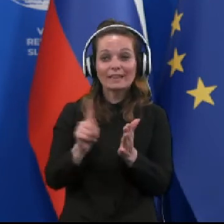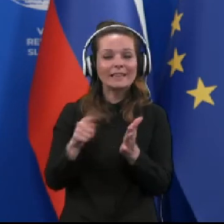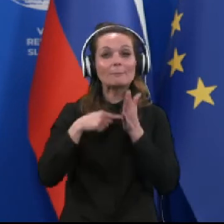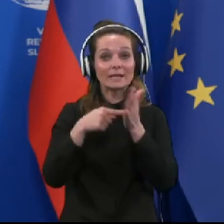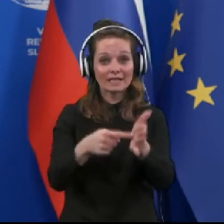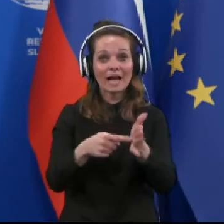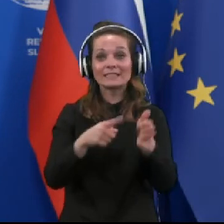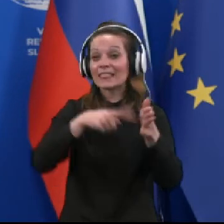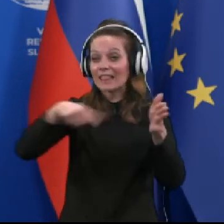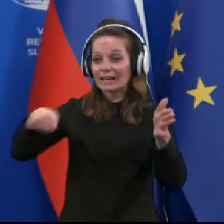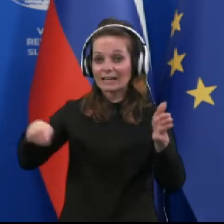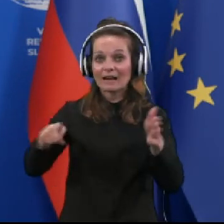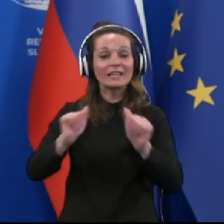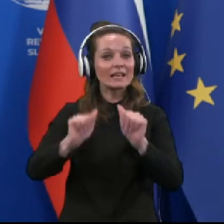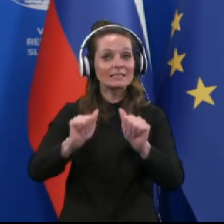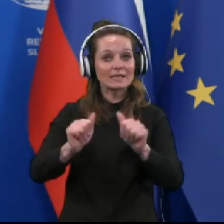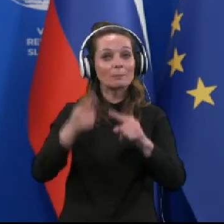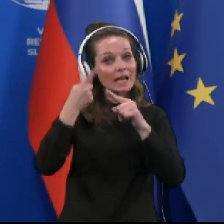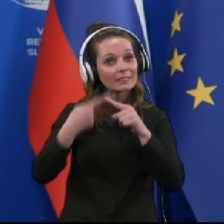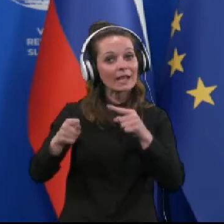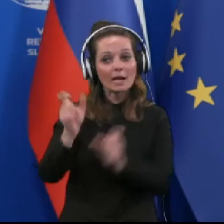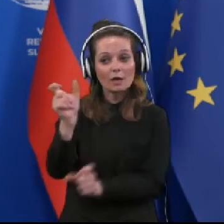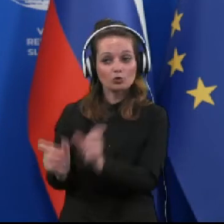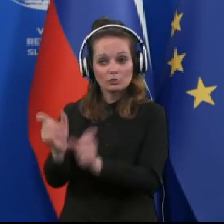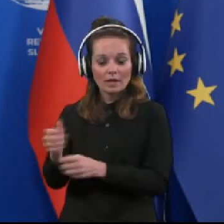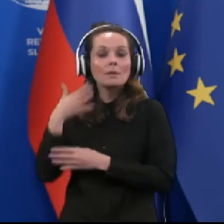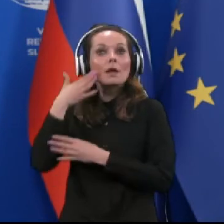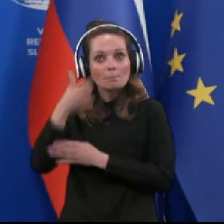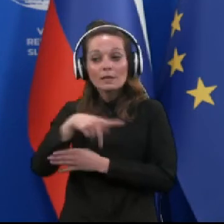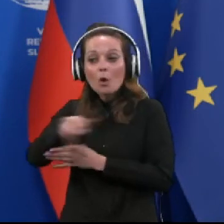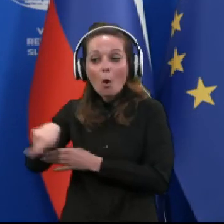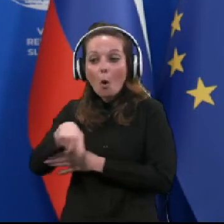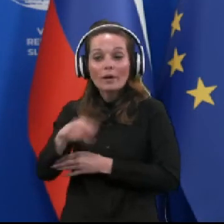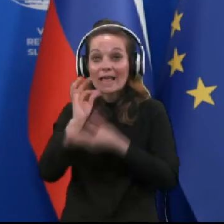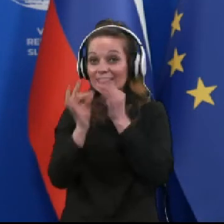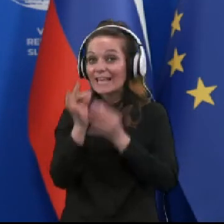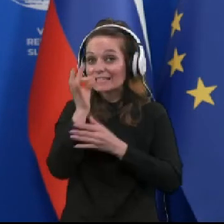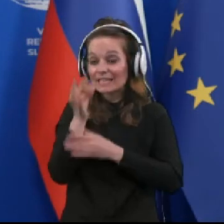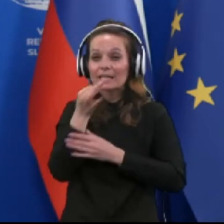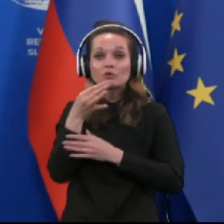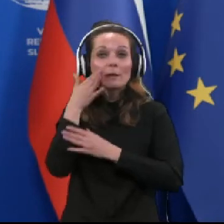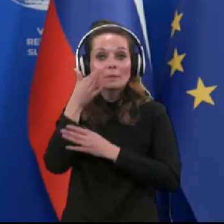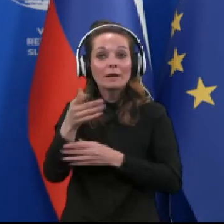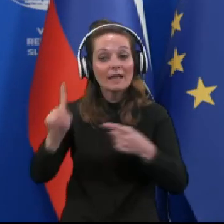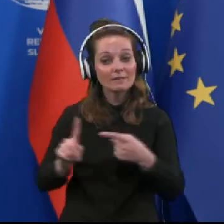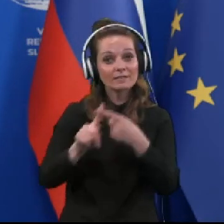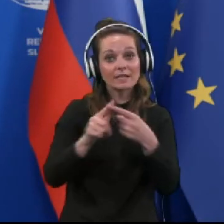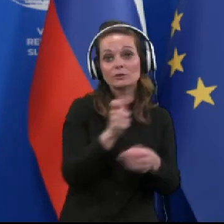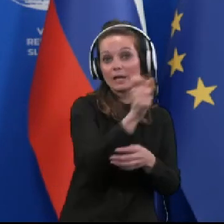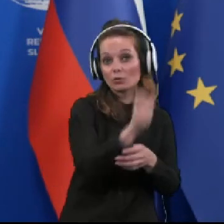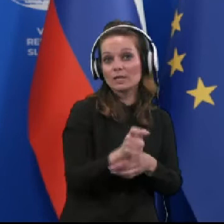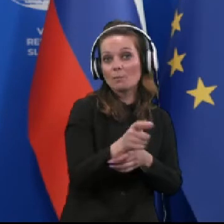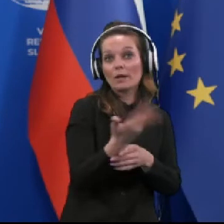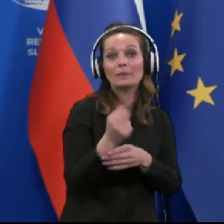prikazan na grafu, je stabilen delež oseb, ki bi se zagotovo testirale, če bi bile v stiku z nekom, ki je imel